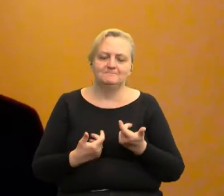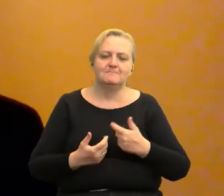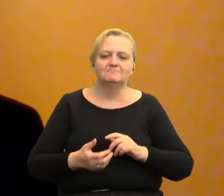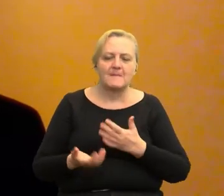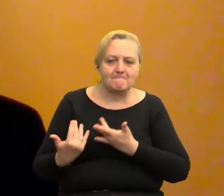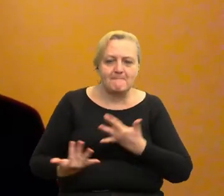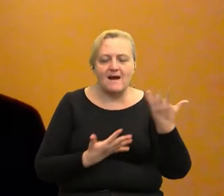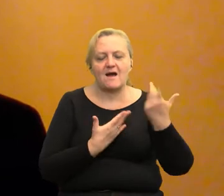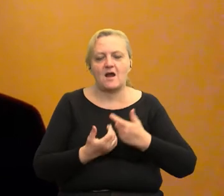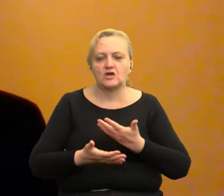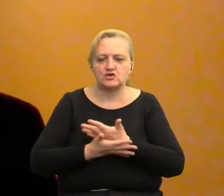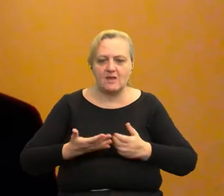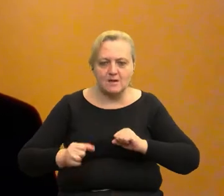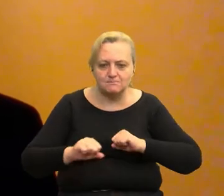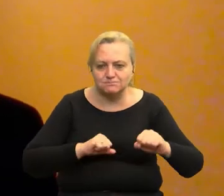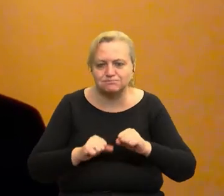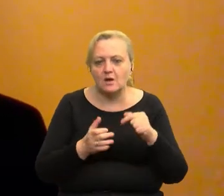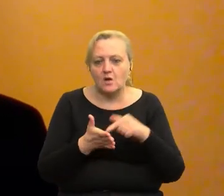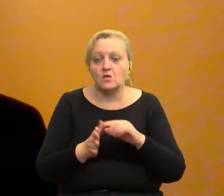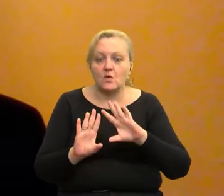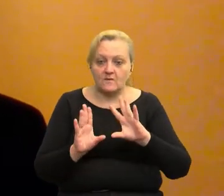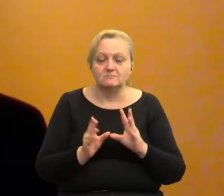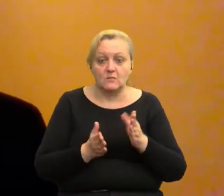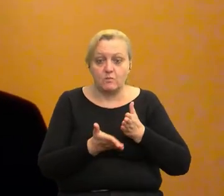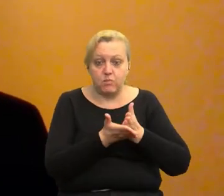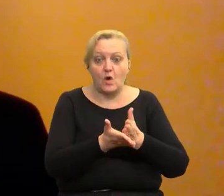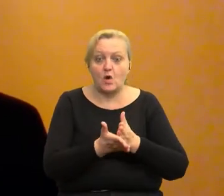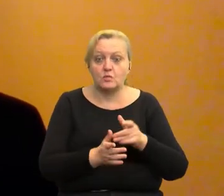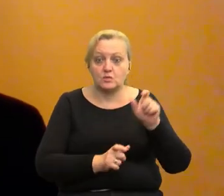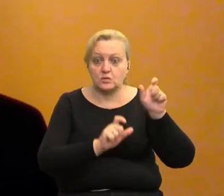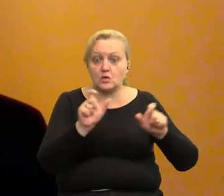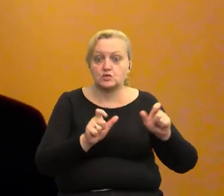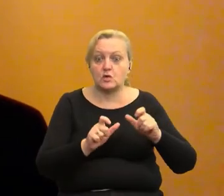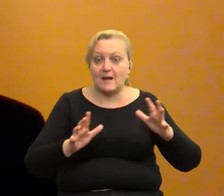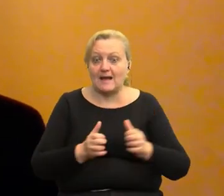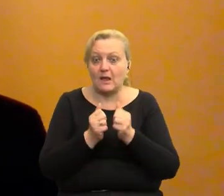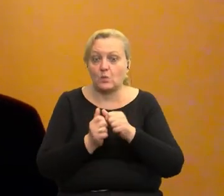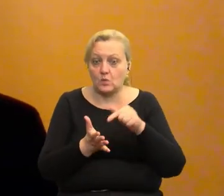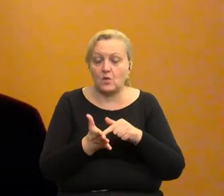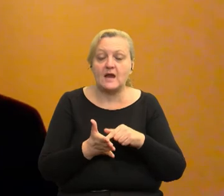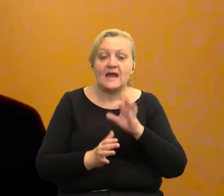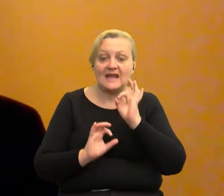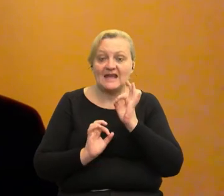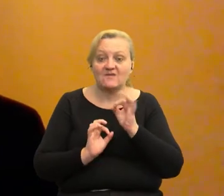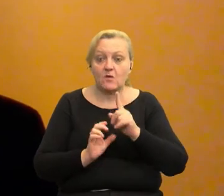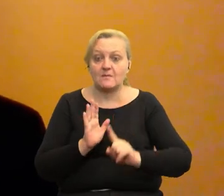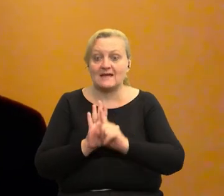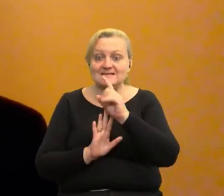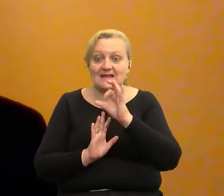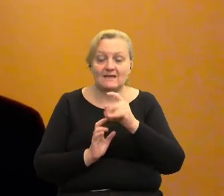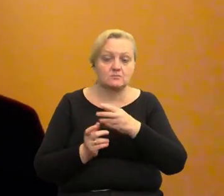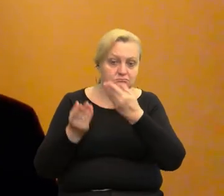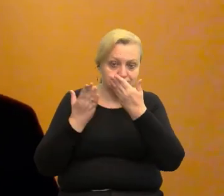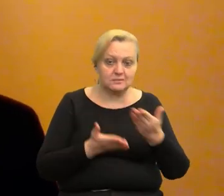możemy tutaj też wspomagać służby ratunkowe dzięki nadsyłanym danym satelitarnym. Mamy cały